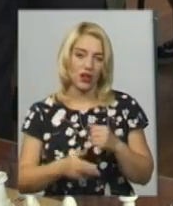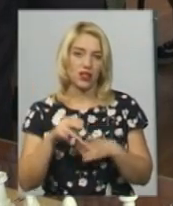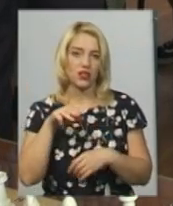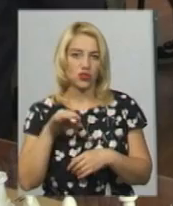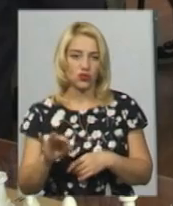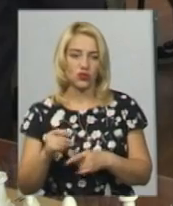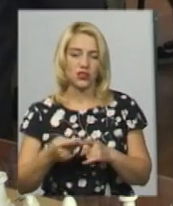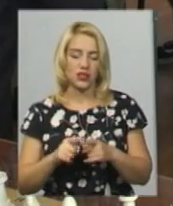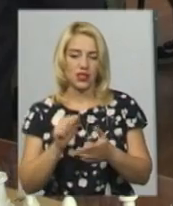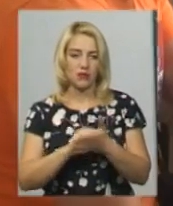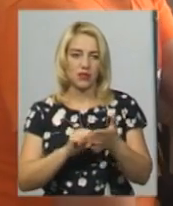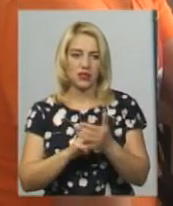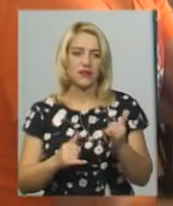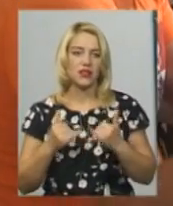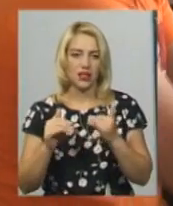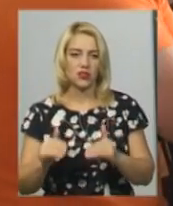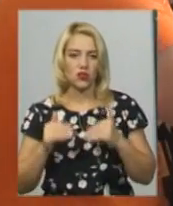є привід для зростання.